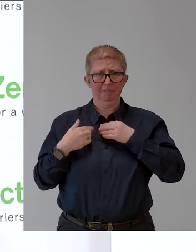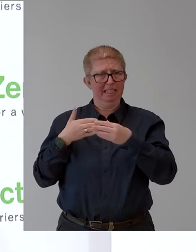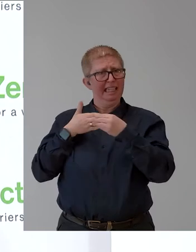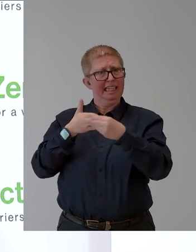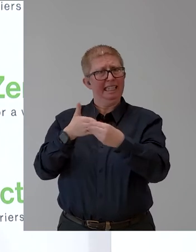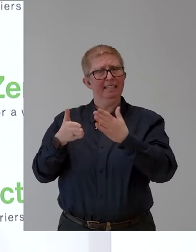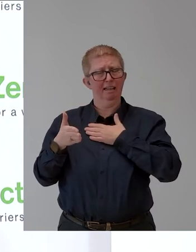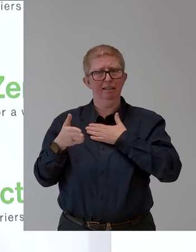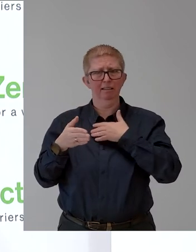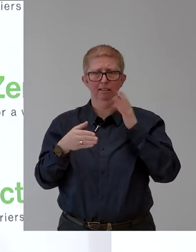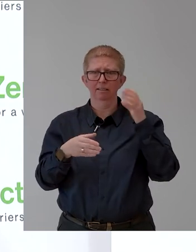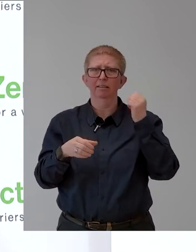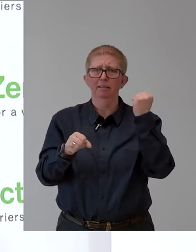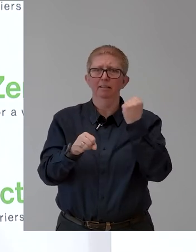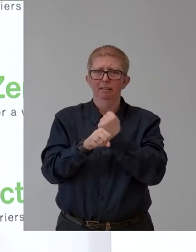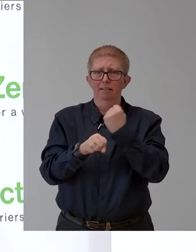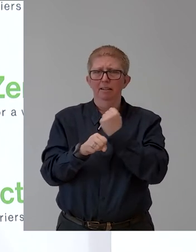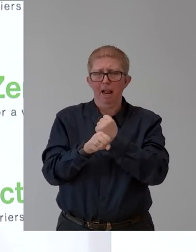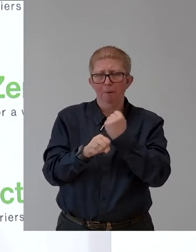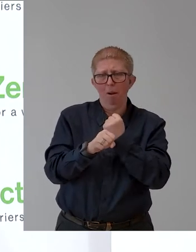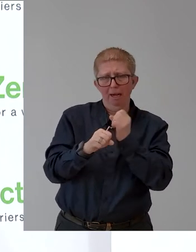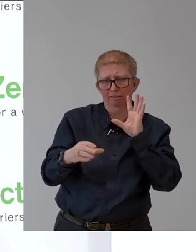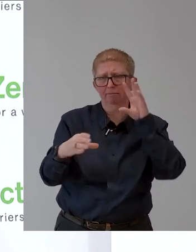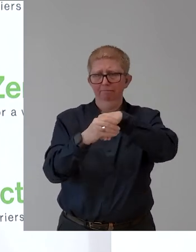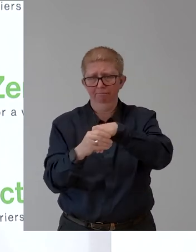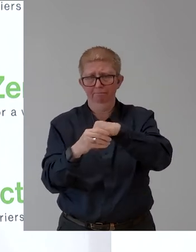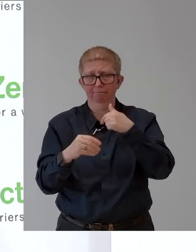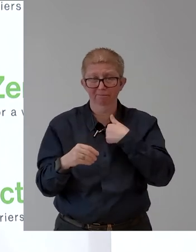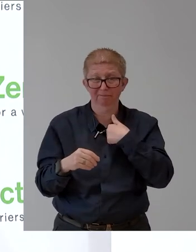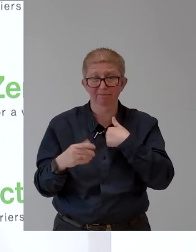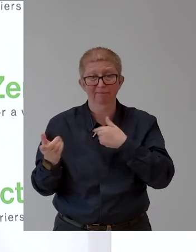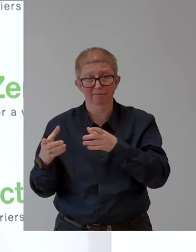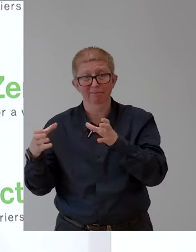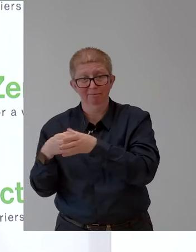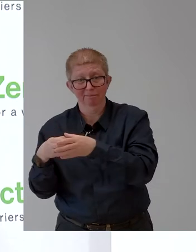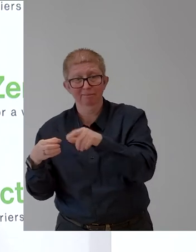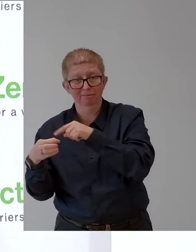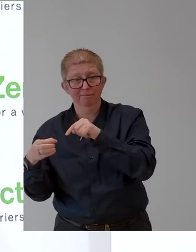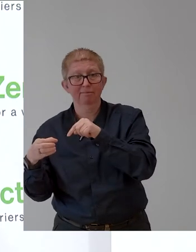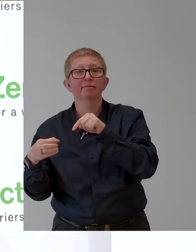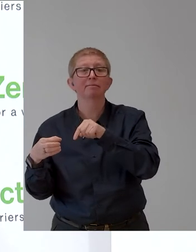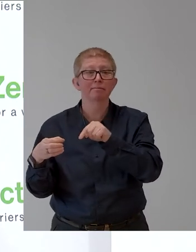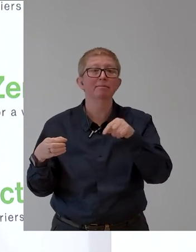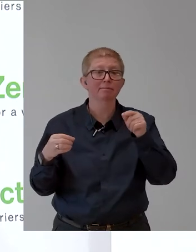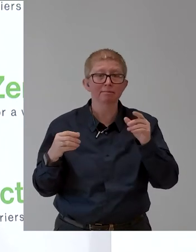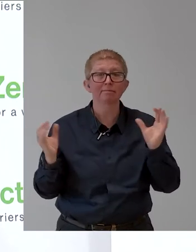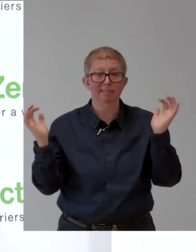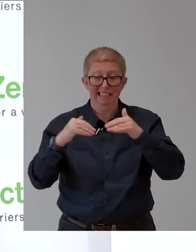sechs Sitzungen mit Vertretern und Vertretern der Menschen mit Behinderungen gemacht, wo wir gemeinsam den Text formuliert haben. Nicht schriftliche Stellungnahmen, sondern gemeinsam am Text